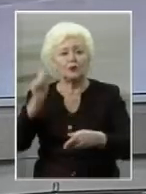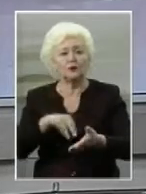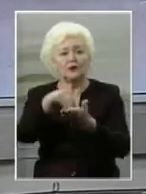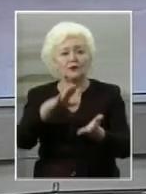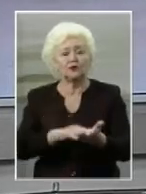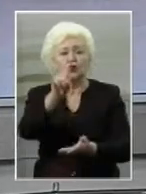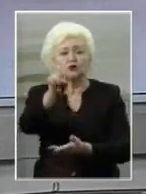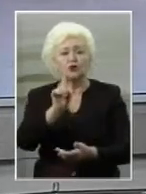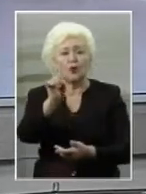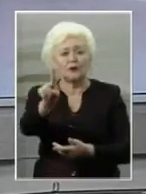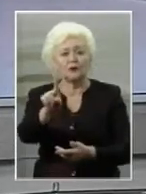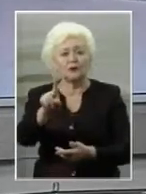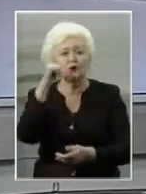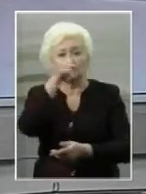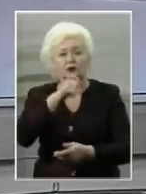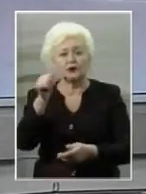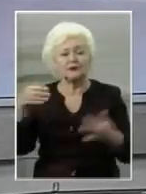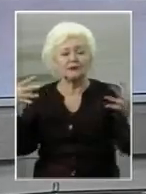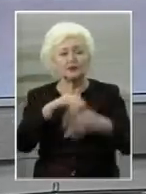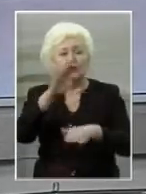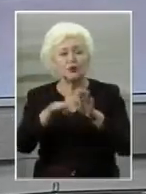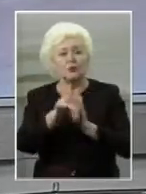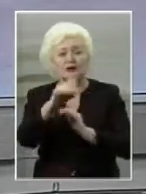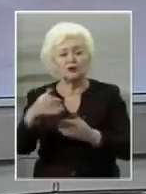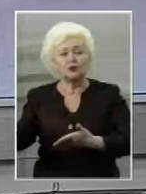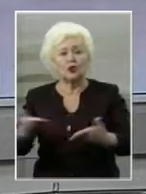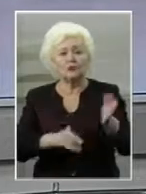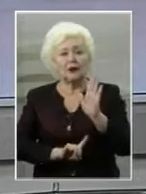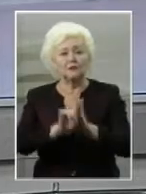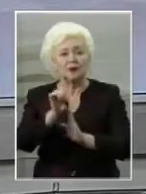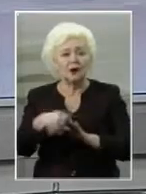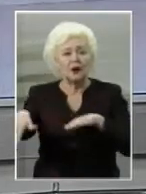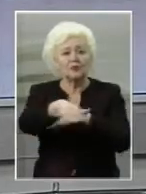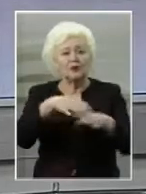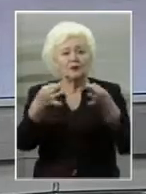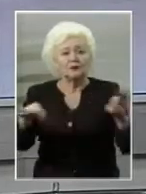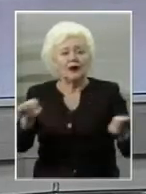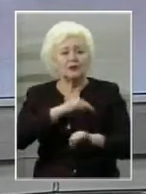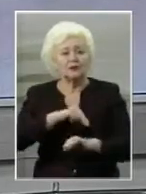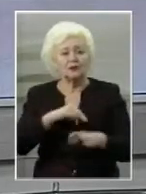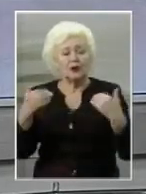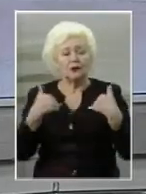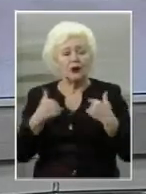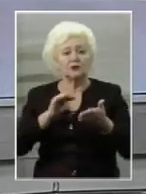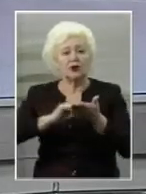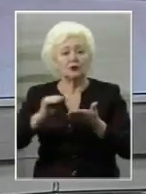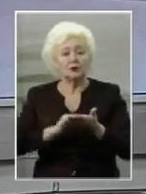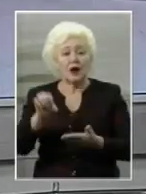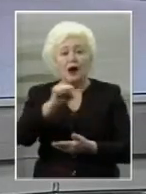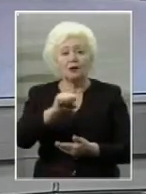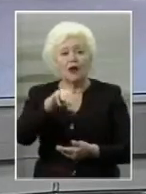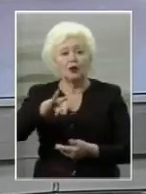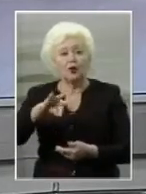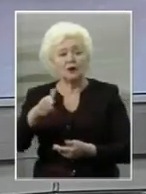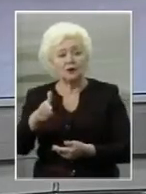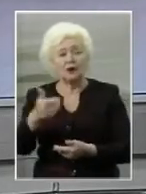-ю річницю боє під Крутами. Марш стартував із площі Свободи. Там працює наша кореспондентка Анна Тонг. Вона з нами на